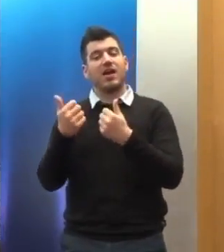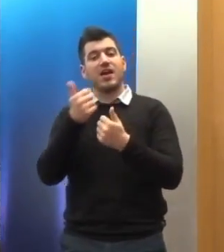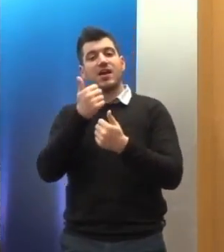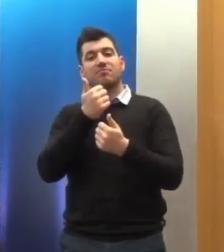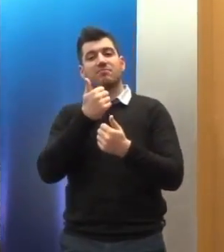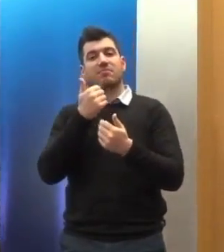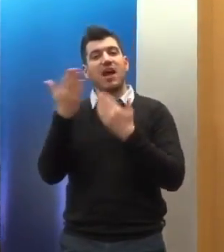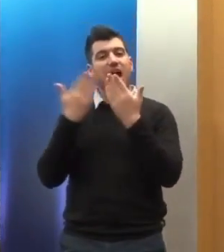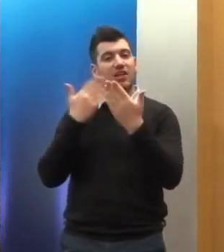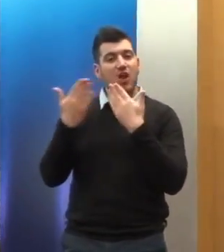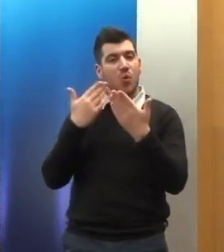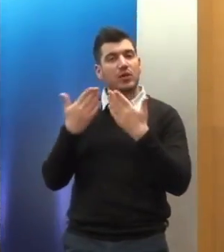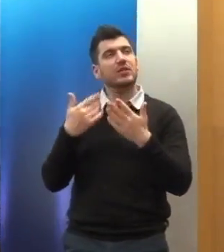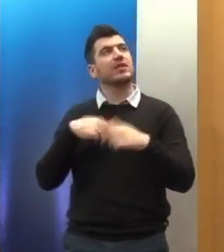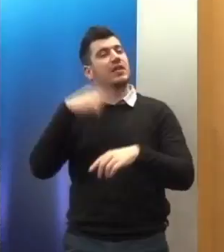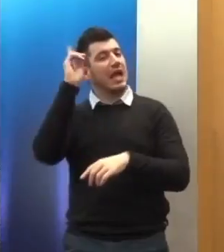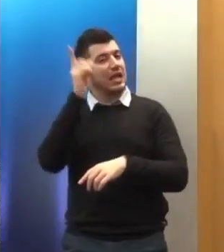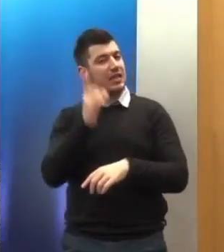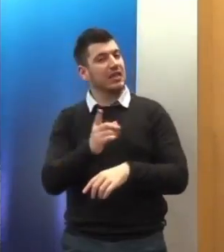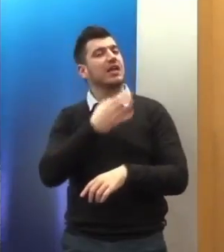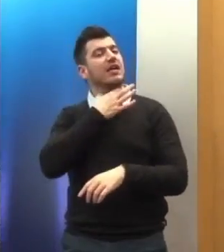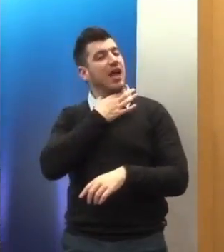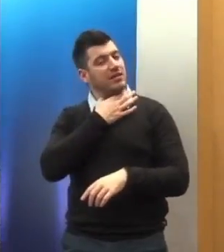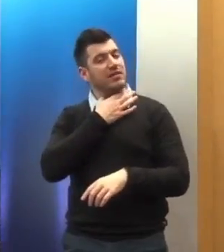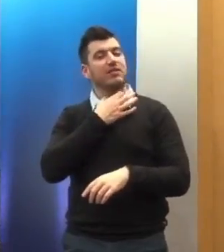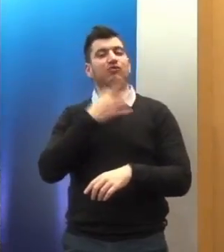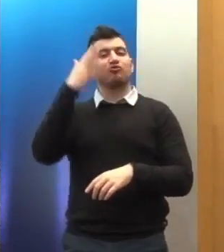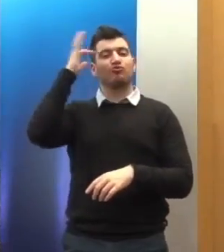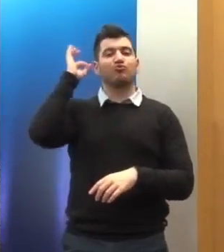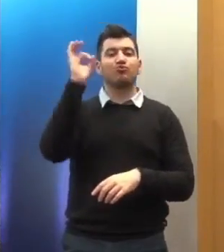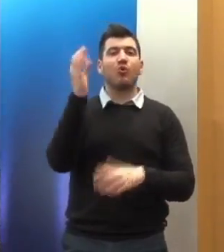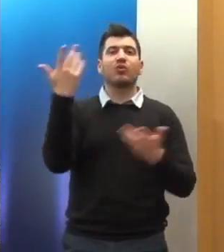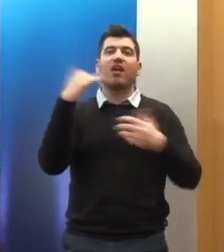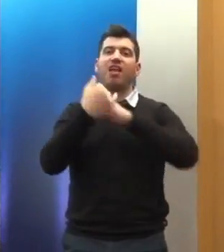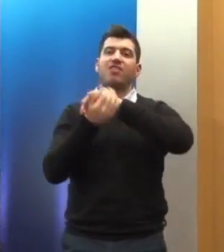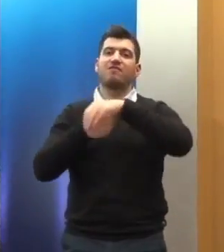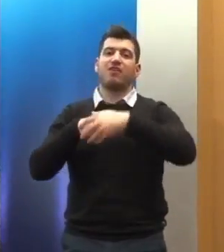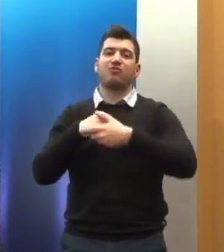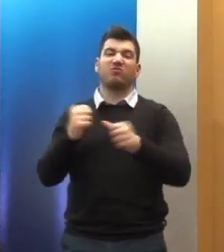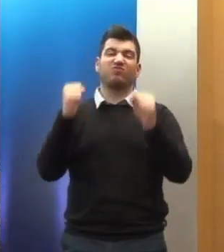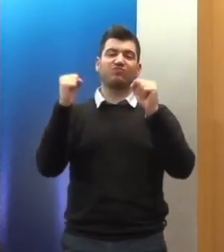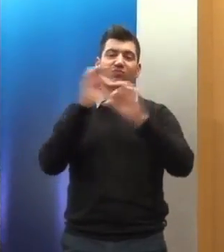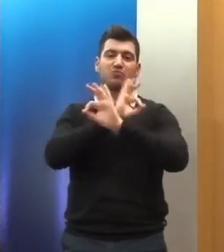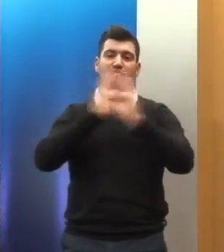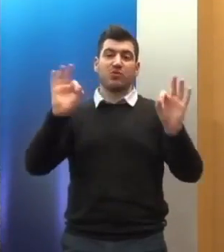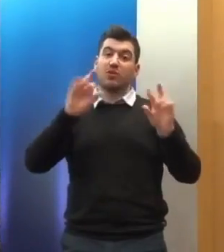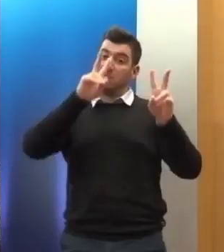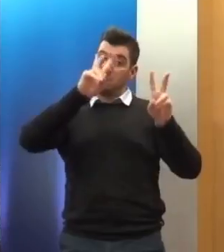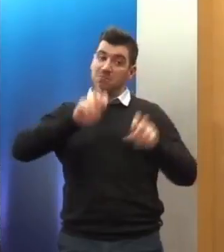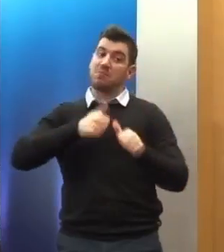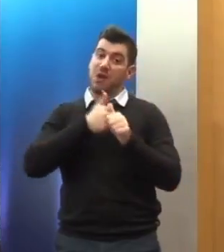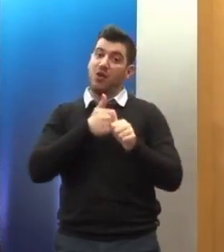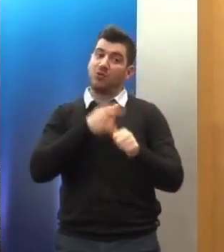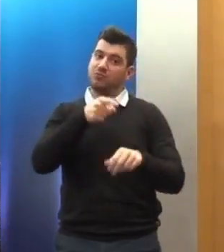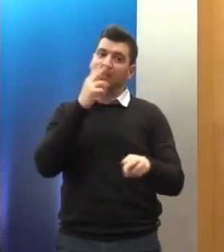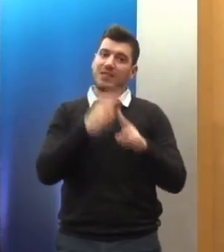κριτική, καμιά φορά χρειάζεται, ξέρετε, προκειμένου να μένει έτσι ζωντανό το ενδιαφέρον και η παρακολούθηση. Σας ευχαριστώ πάρα πολύ.